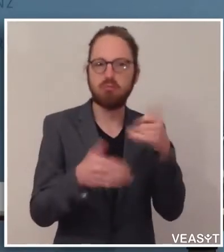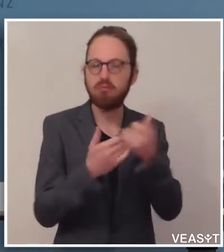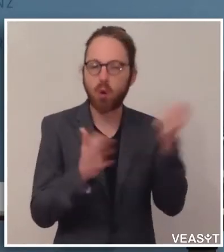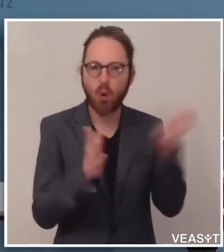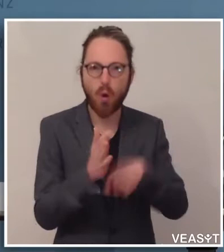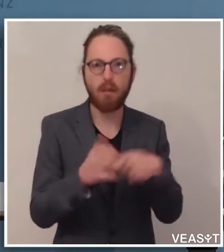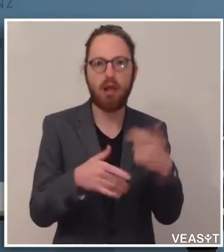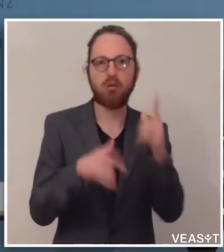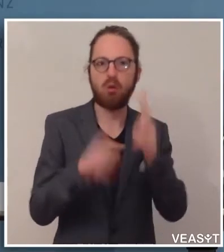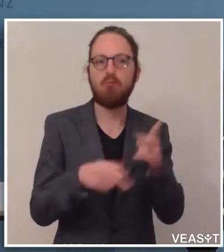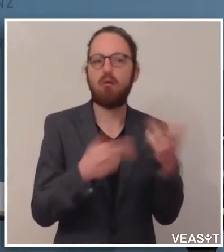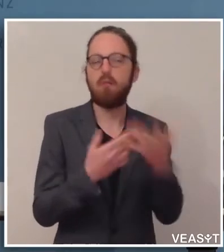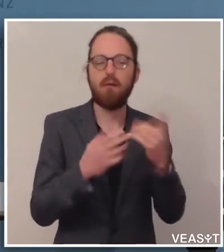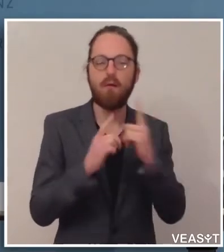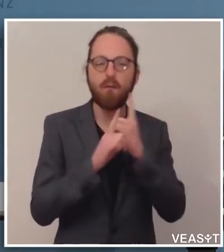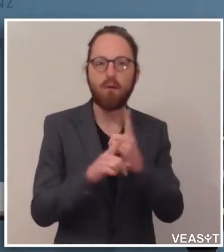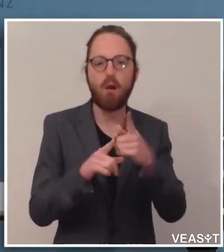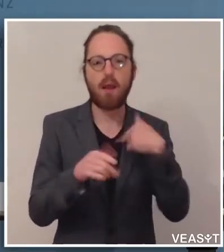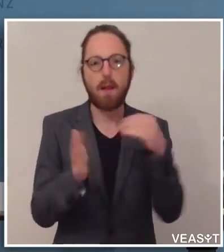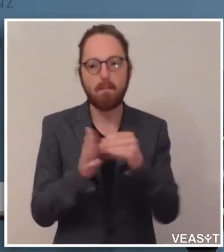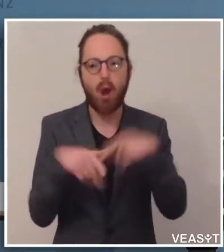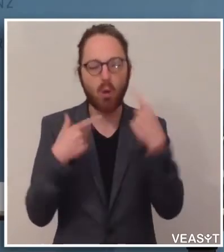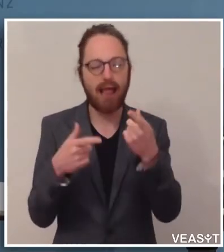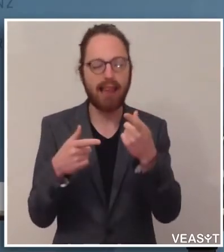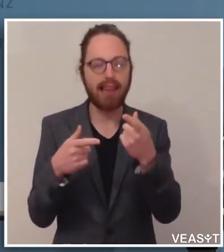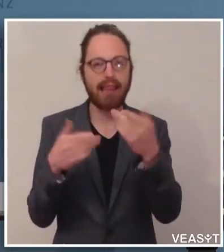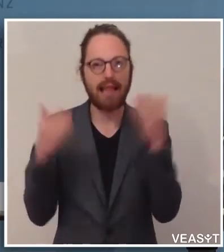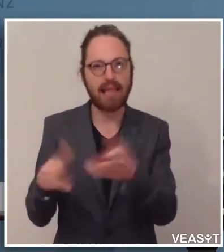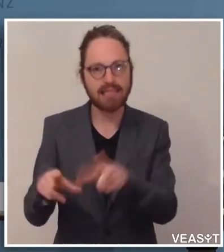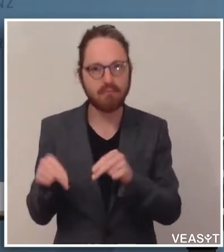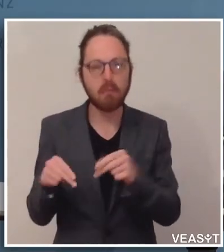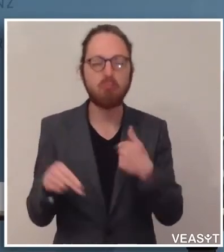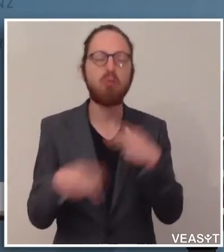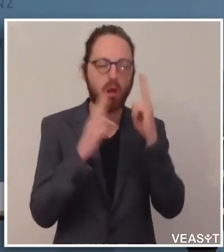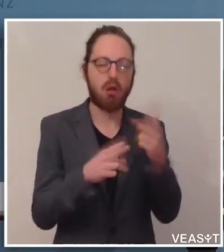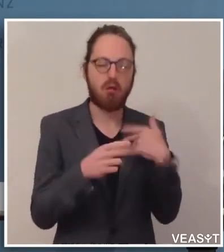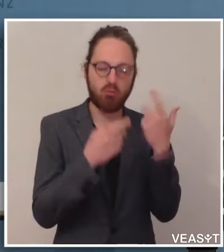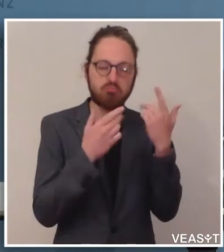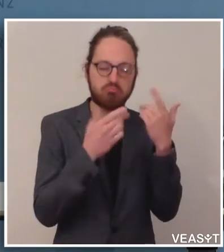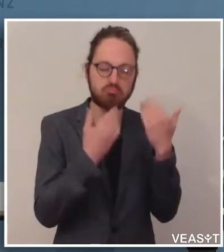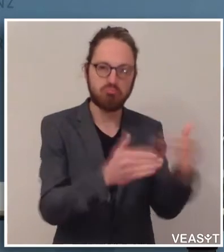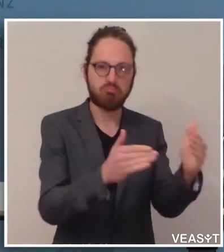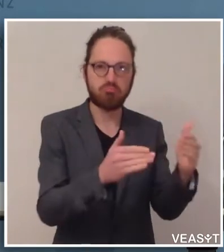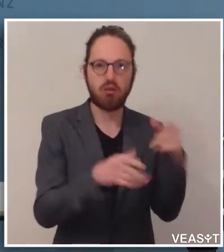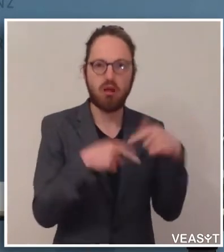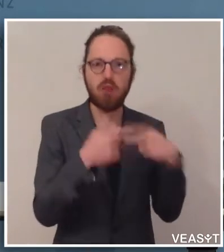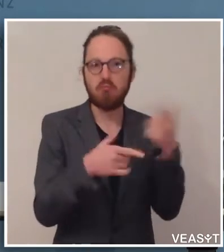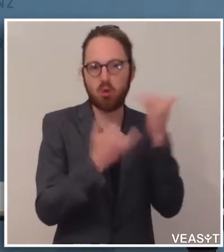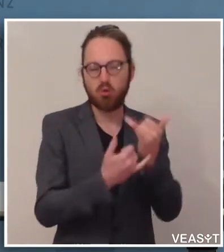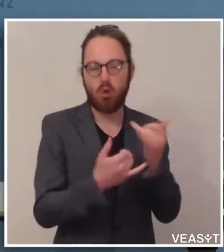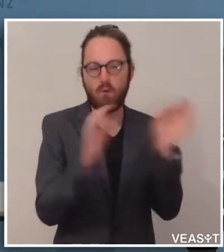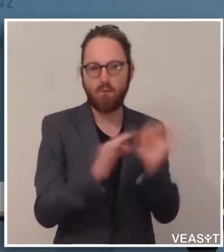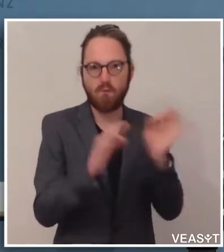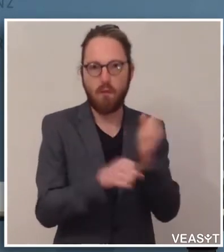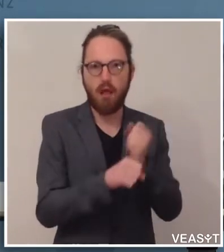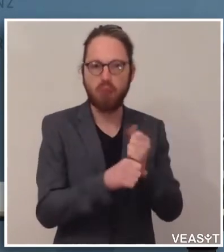sich ziehen, jetzt wieder Stück für Stück zulassen kann. Diese entsprechenden Planungs und Vorbereitungsarbeiten laufen seit Tagen. Es wird dann in den